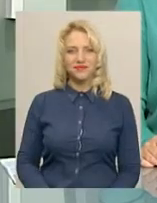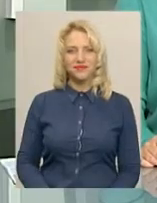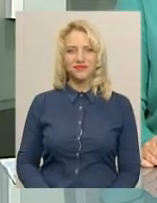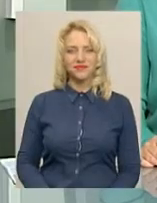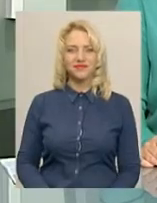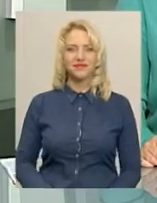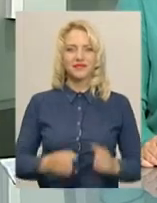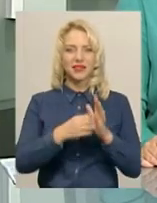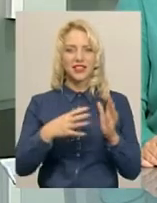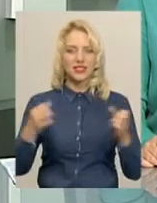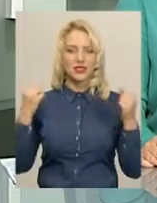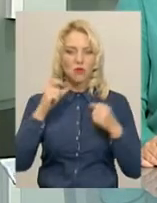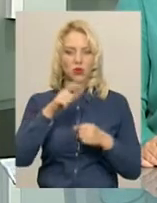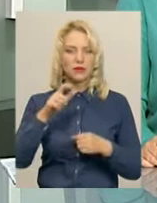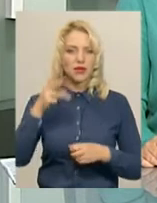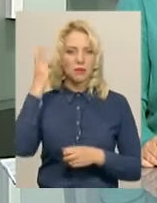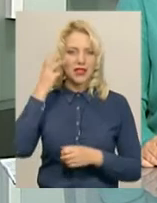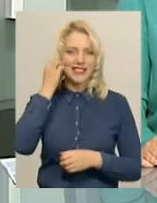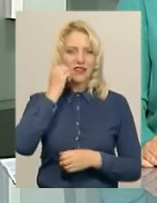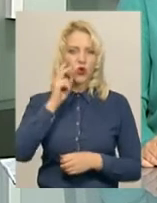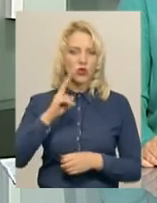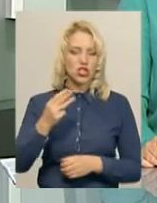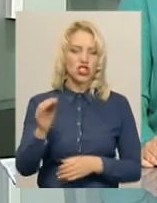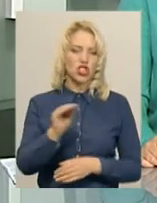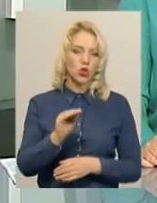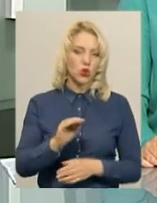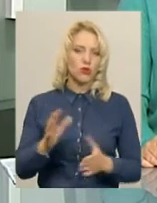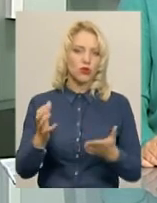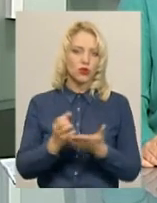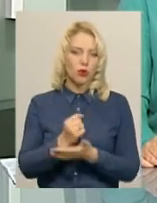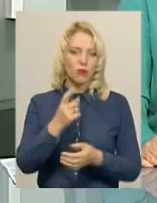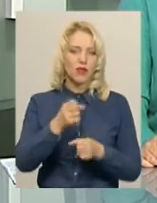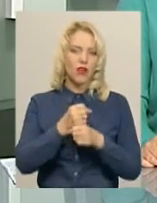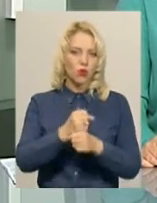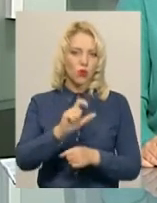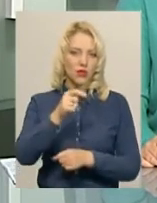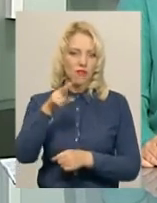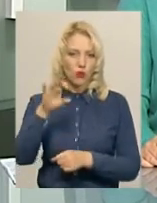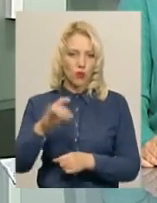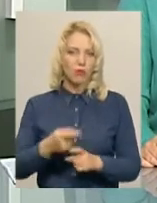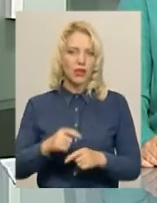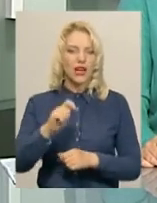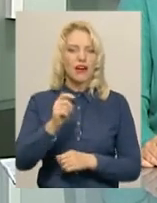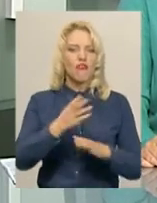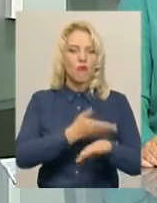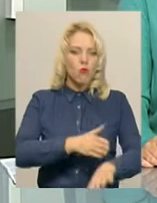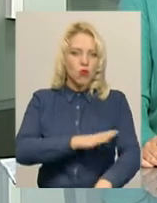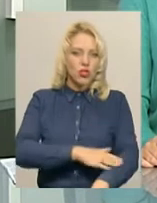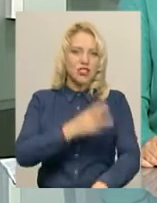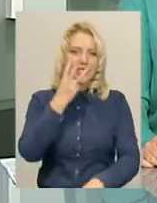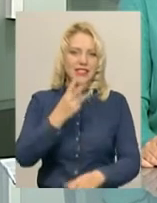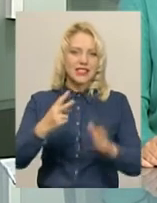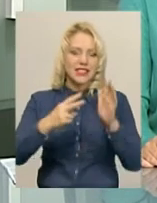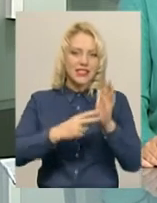15 спортсменів Хмельницького, Старокостянтинова та Житомира здобули на Кубку Європи з Конгсау в Польщі 37 нагород,